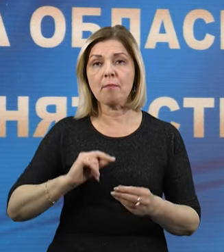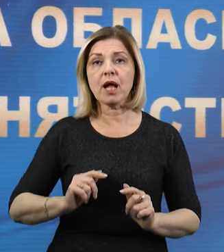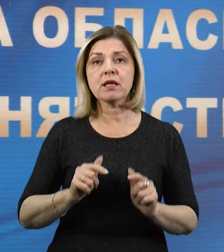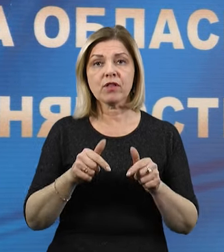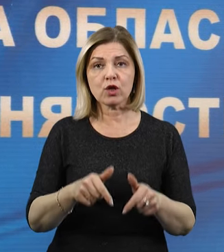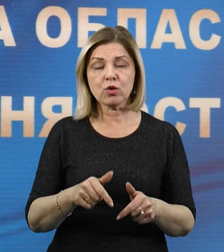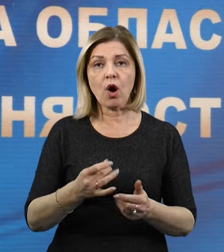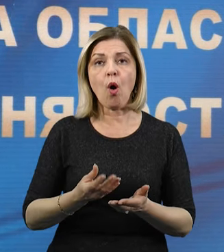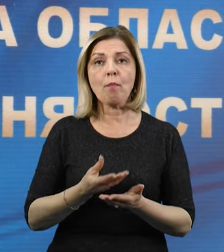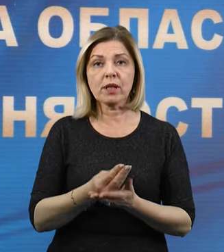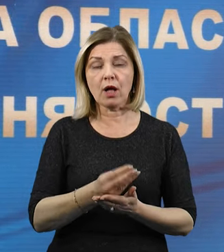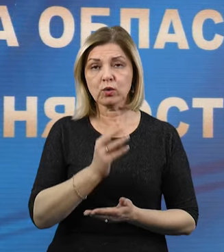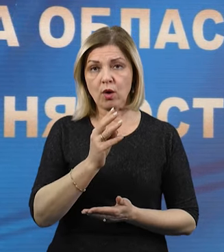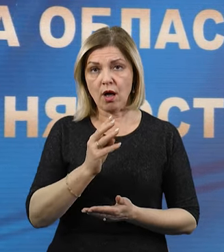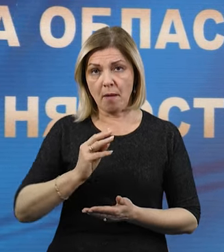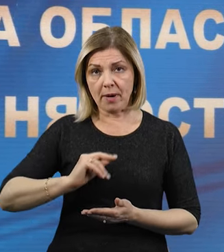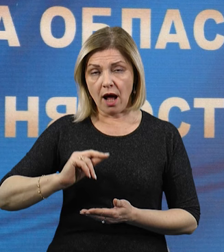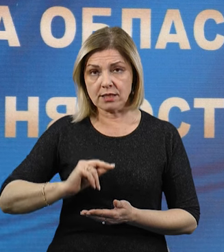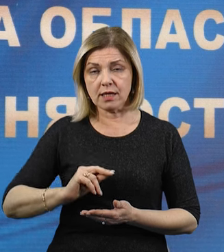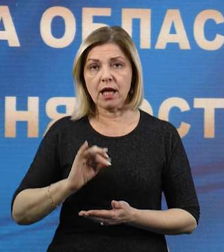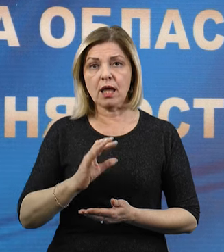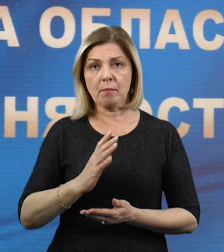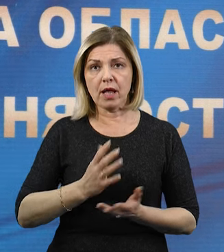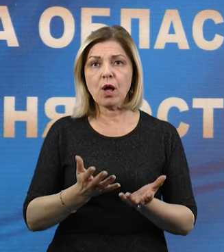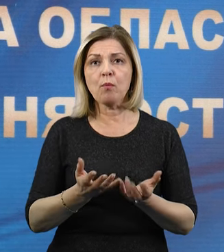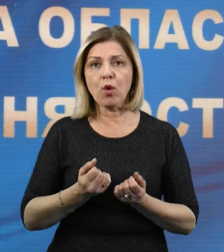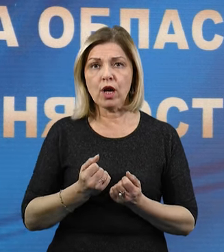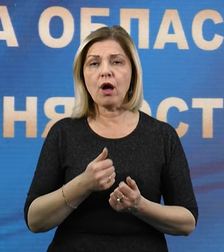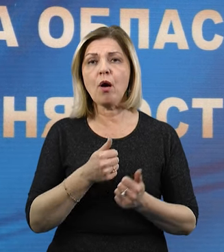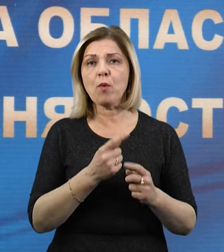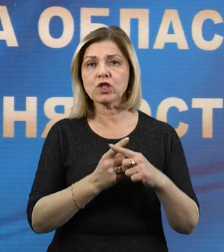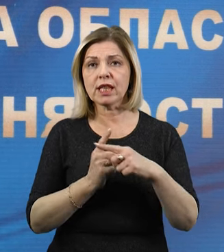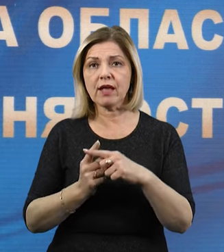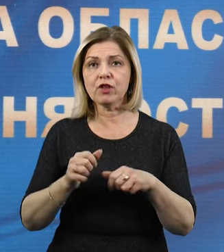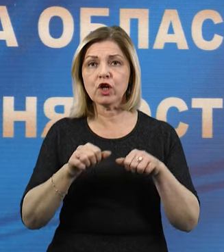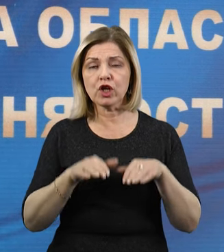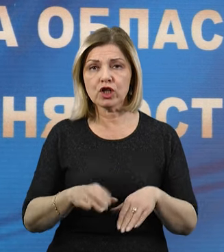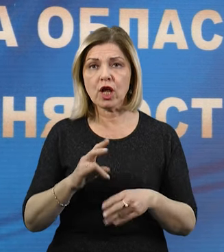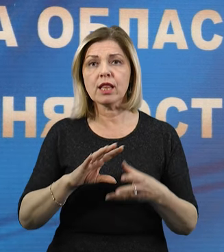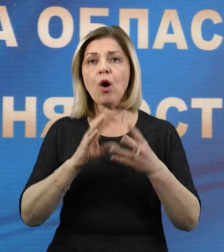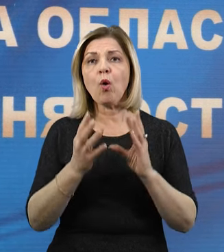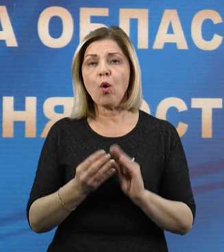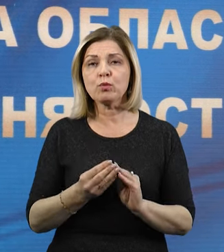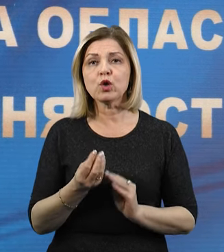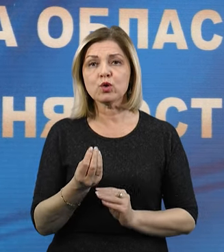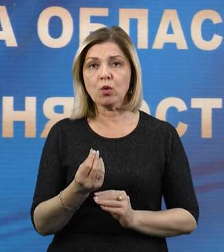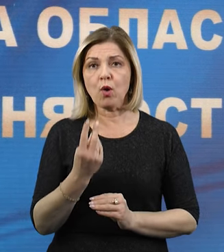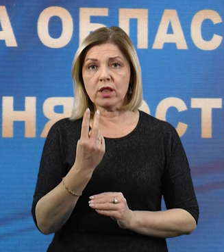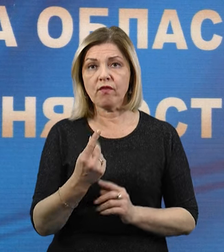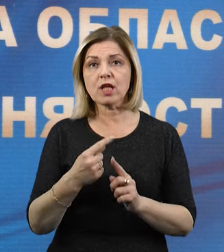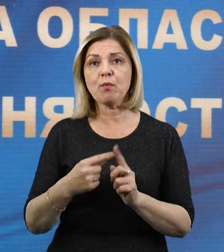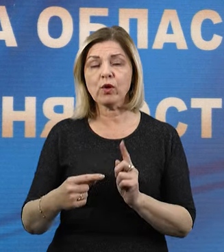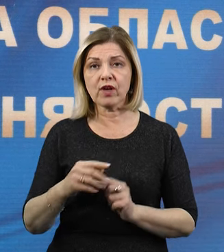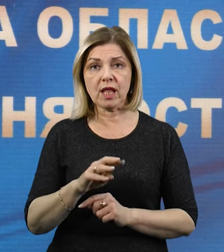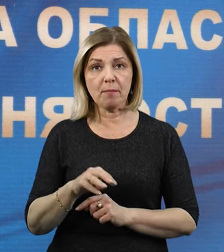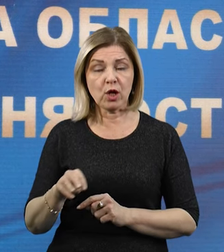Нами було надано, прийнято позитивних рішень більше 270 на загальну суму 2,5 мільйони. Далі